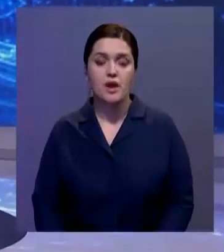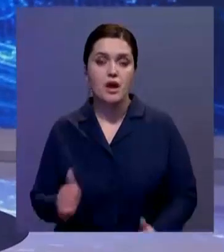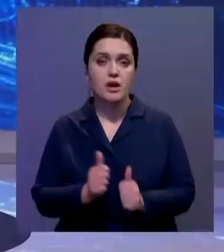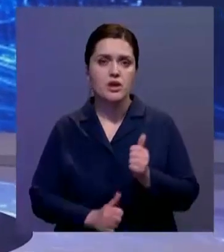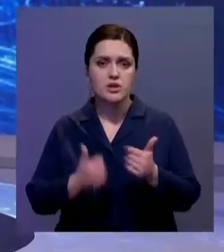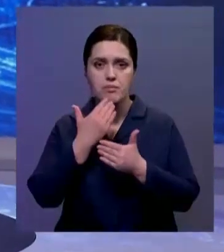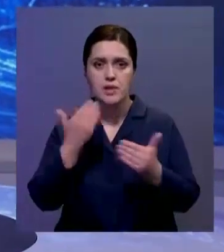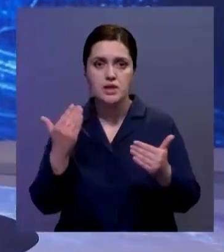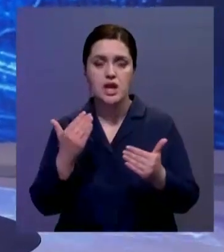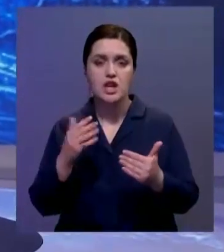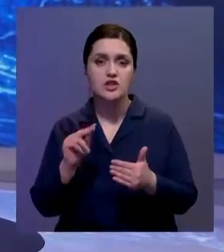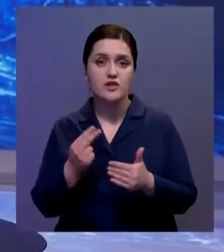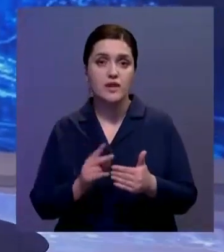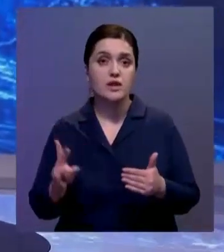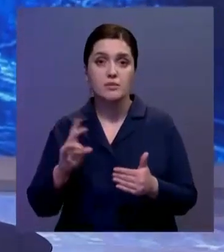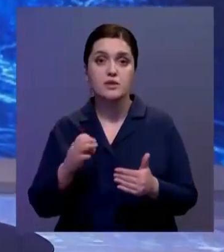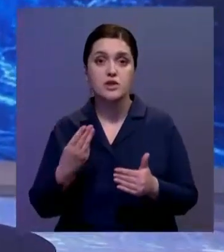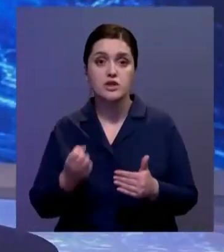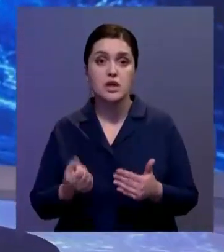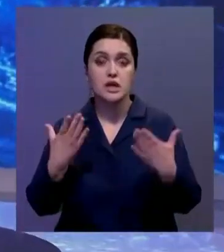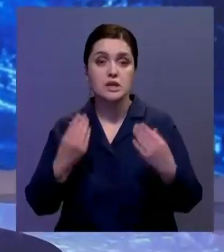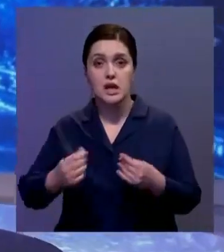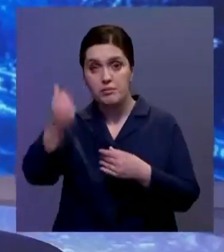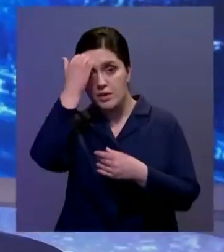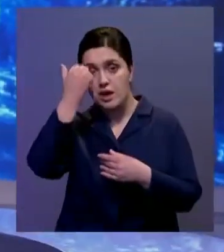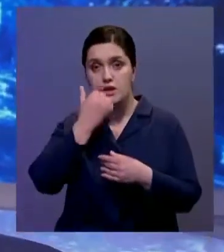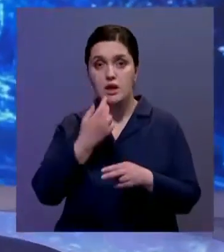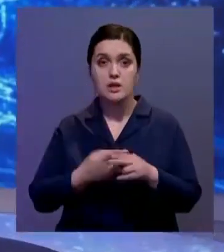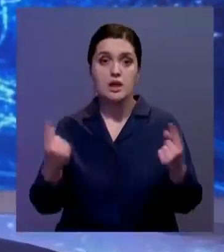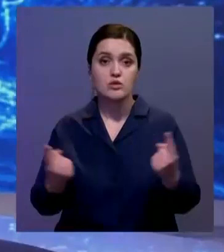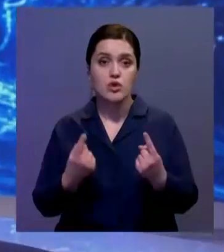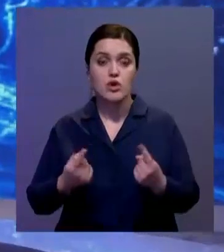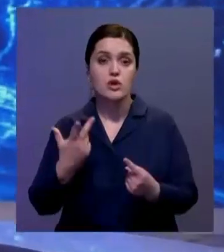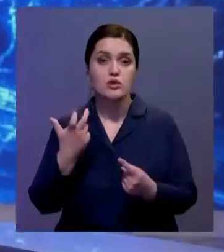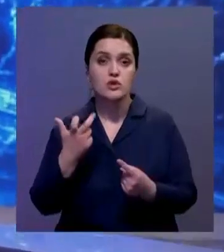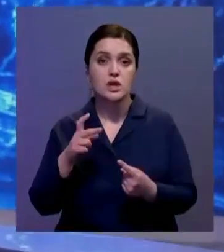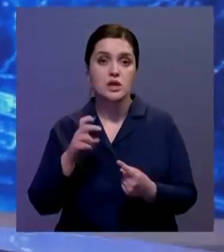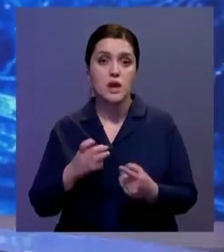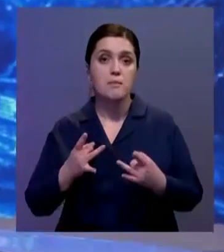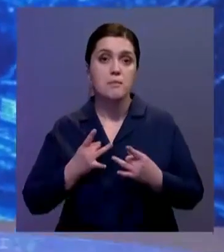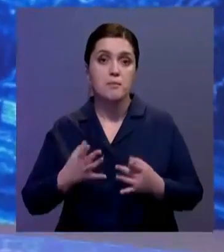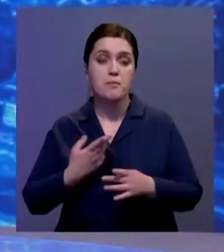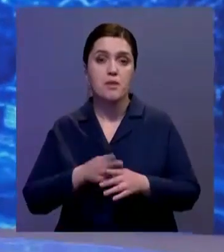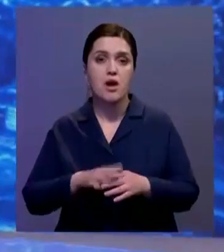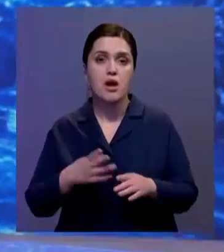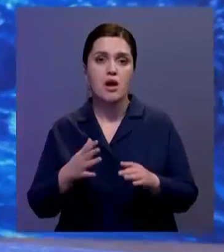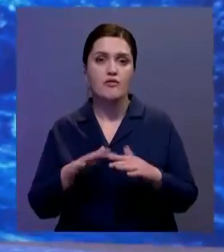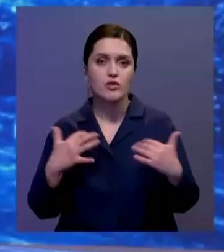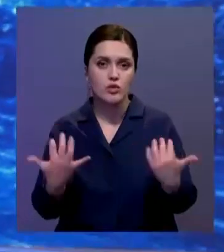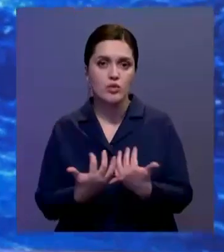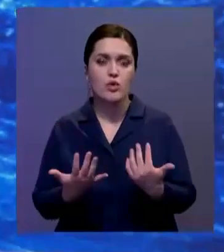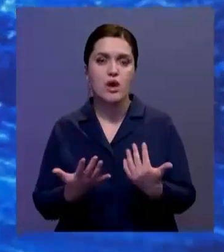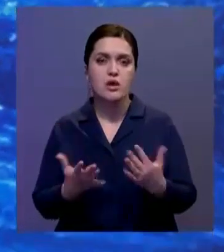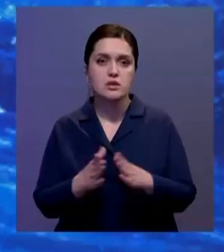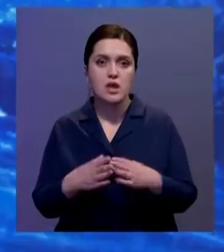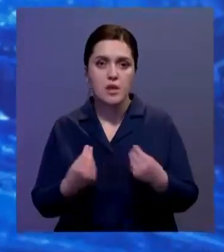Каждый последний четверг ноября в США отмечают День Благодарения. Этой традиции уже больше 300 лет. Праздник принято встречать в кругу